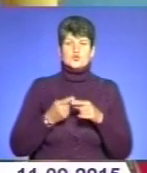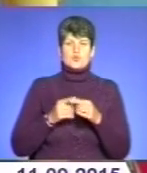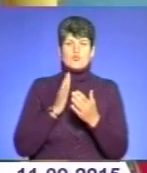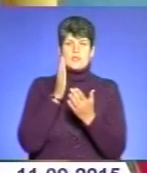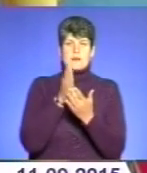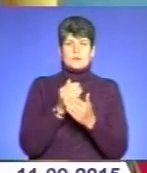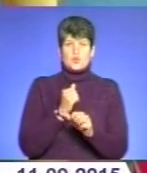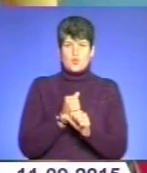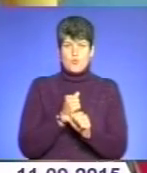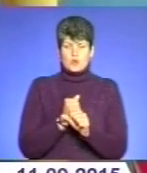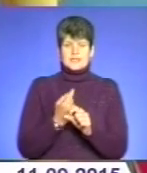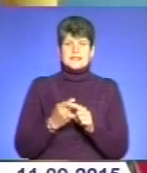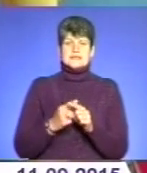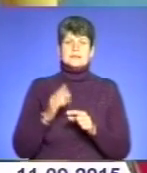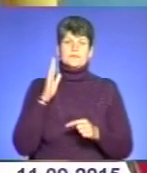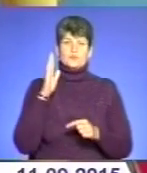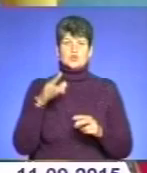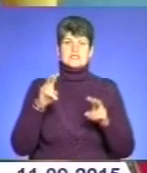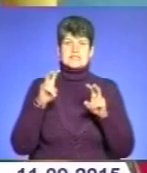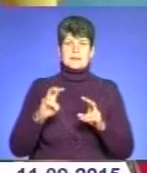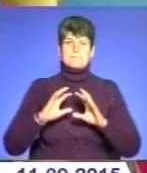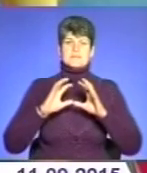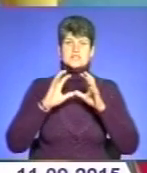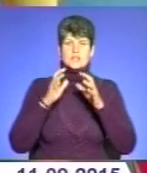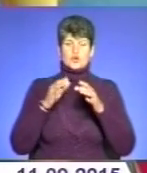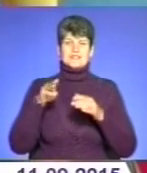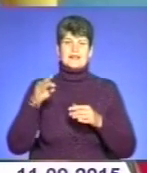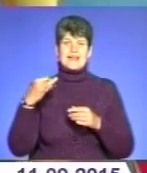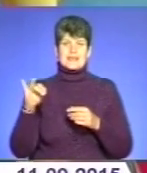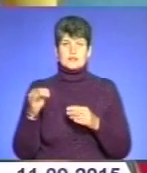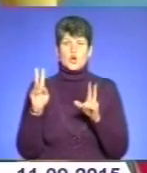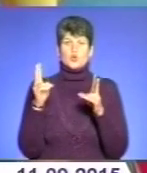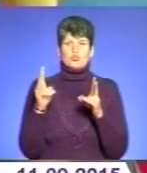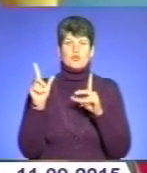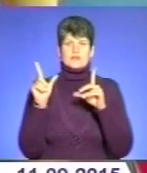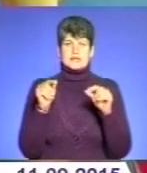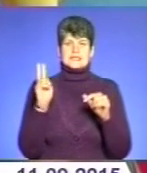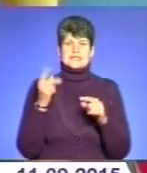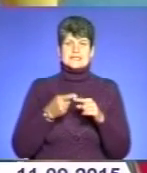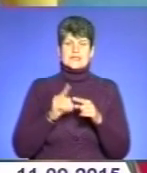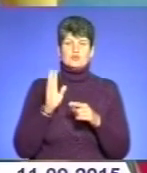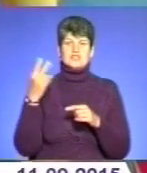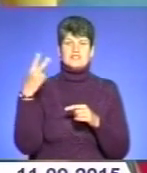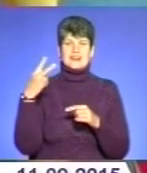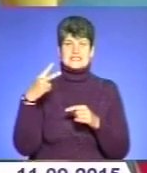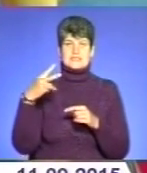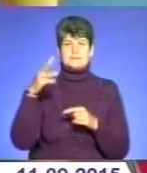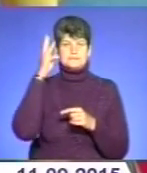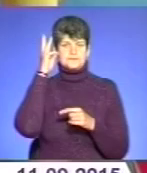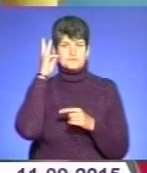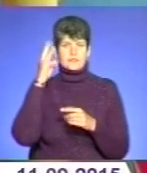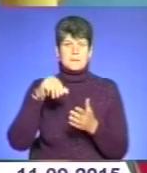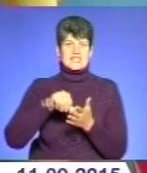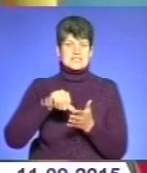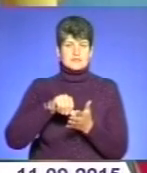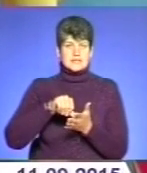роботу. Це відбудеться засідання міжнародного трейд-клубу виїзне, це буде 20 дипломатичних представництв і